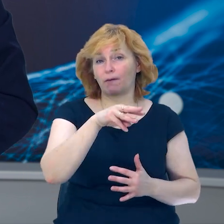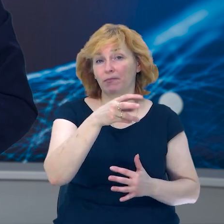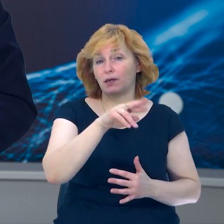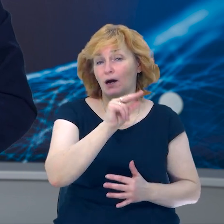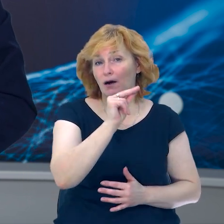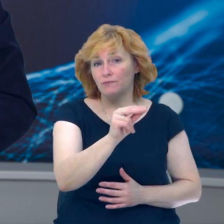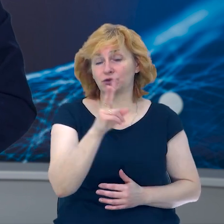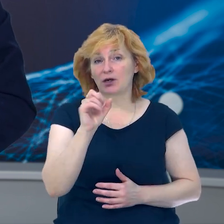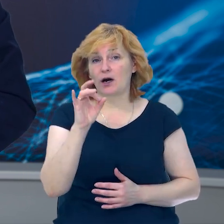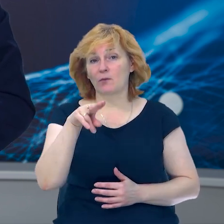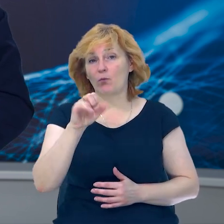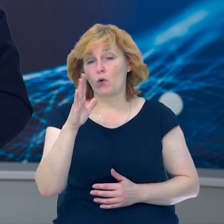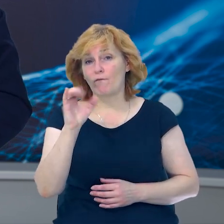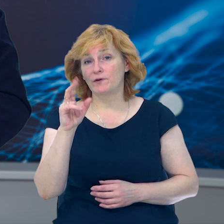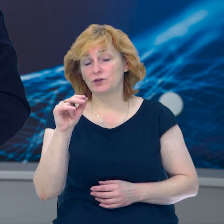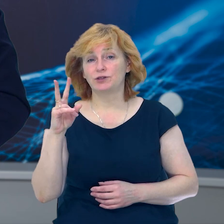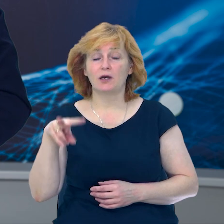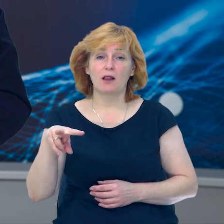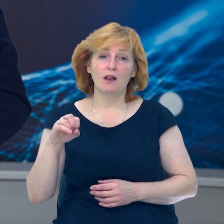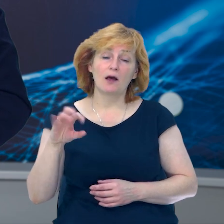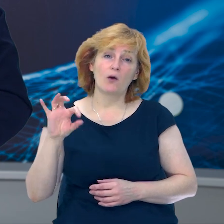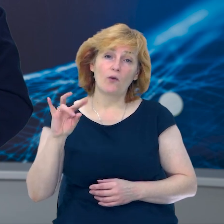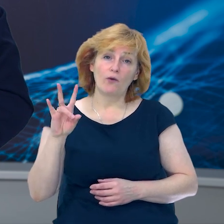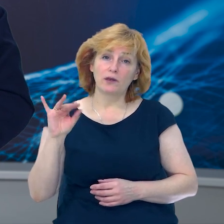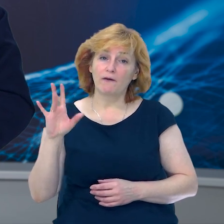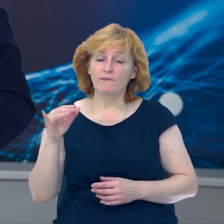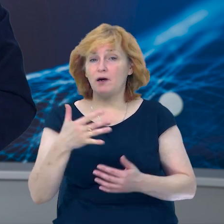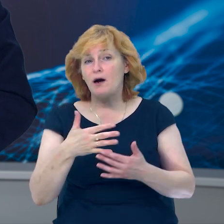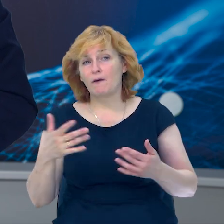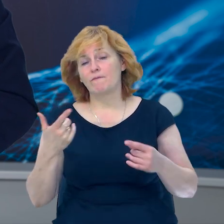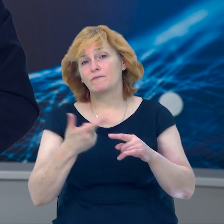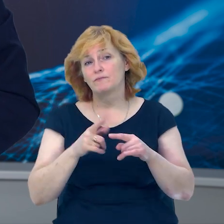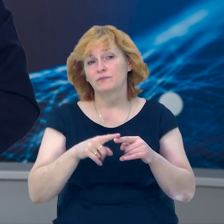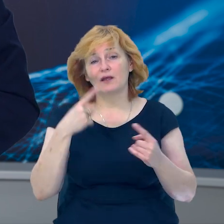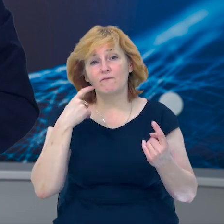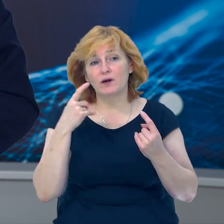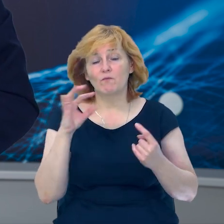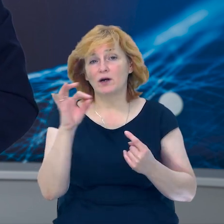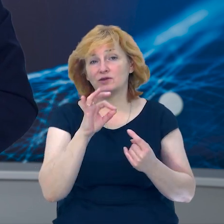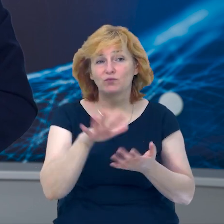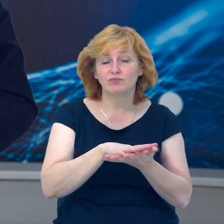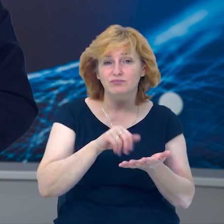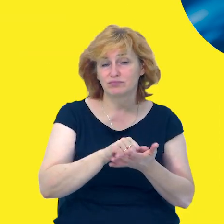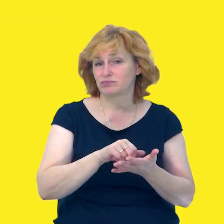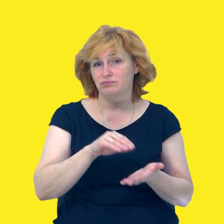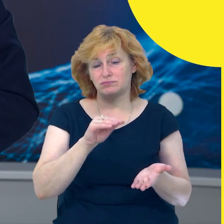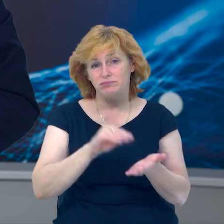Бучки, Карповичі, Леонівка та Клюси. Інформація про руйнування та постраждалих не надходила.